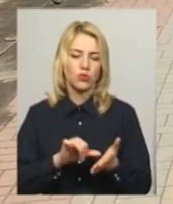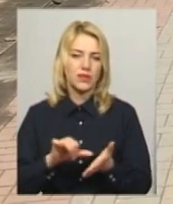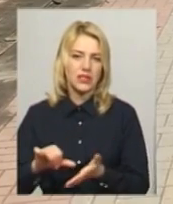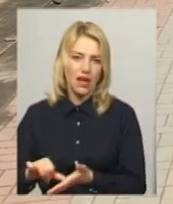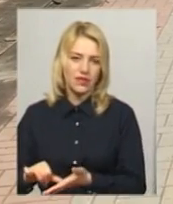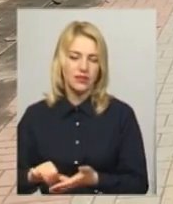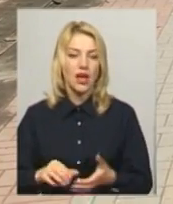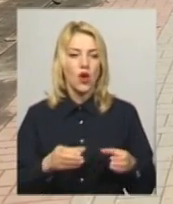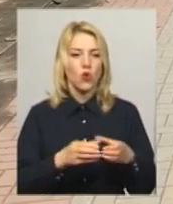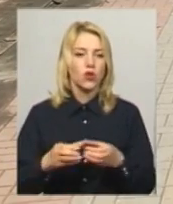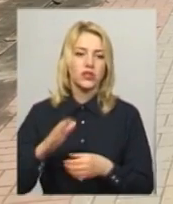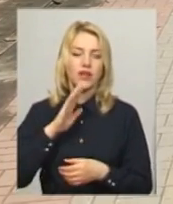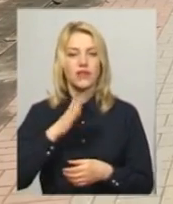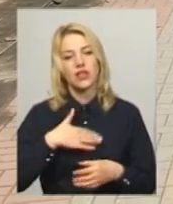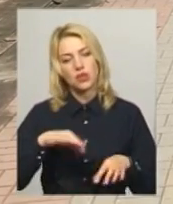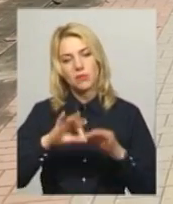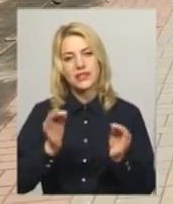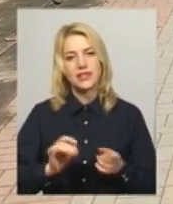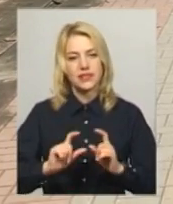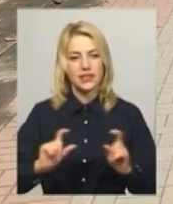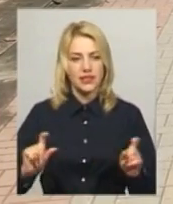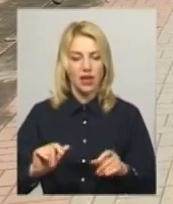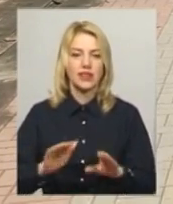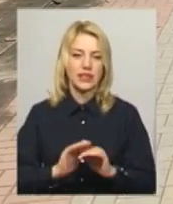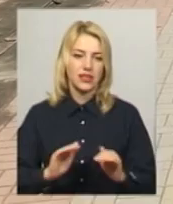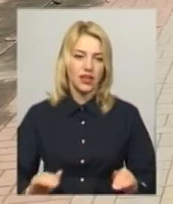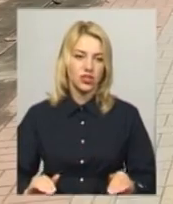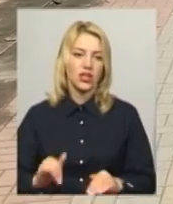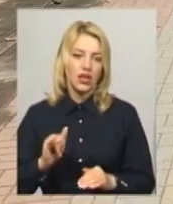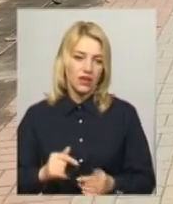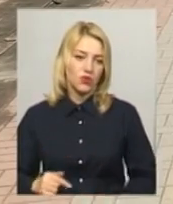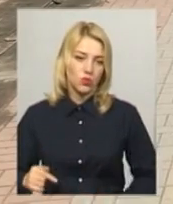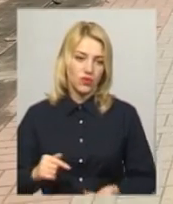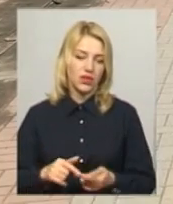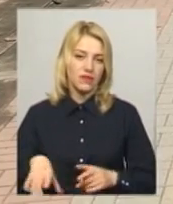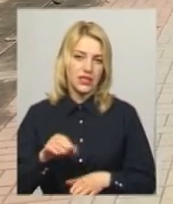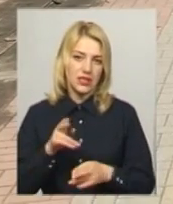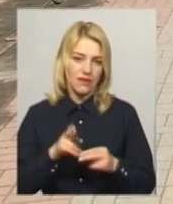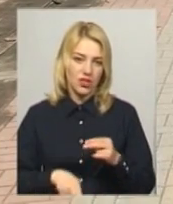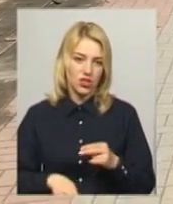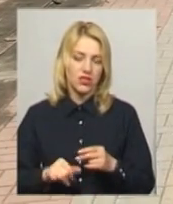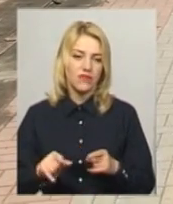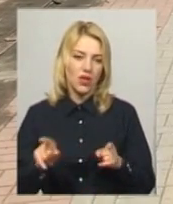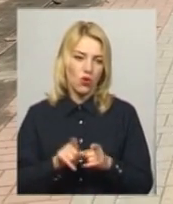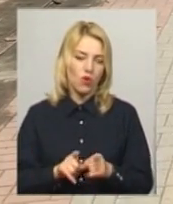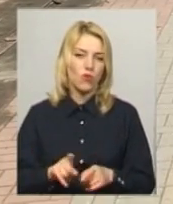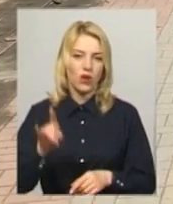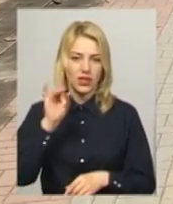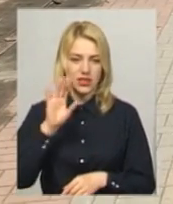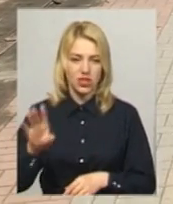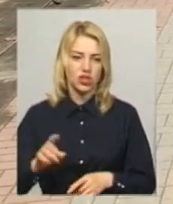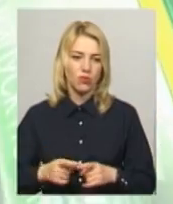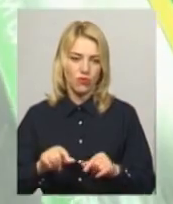колективи наших мистецьких закладів дитячих. Ну і, відповідно, все завершиться в такому класичному open-air